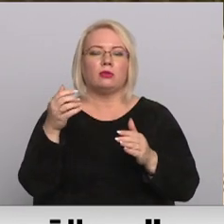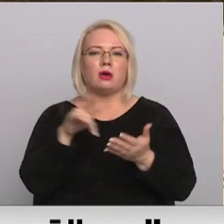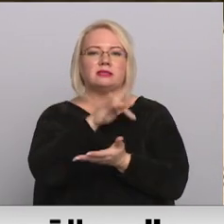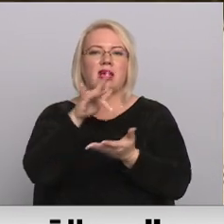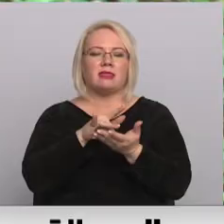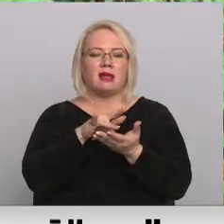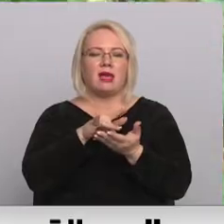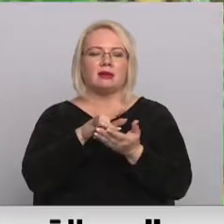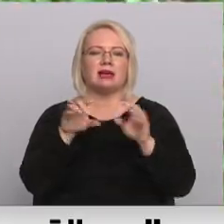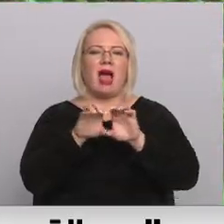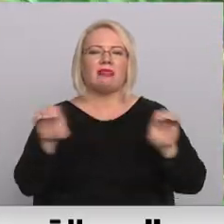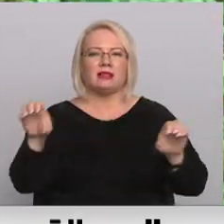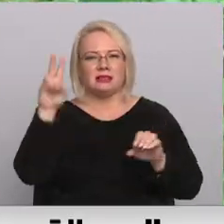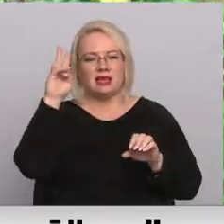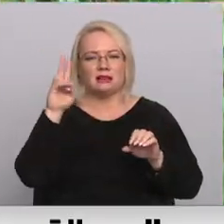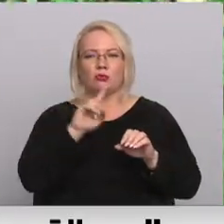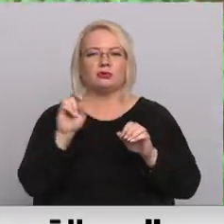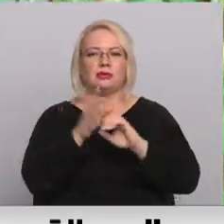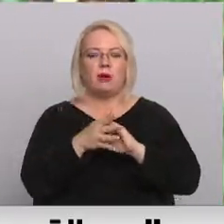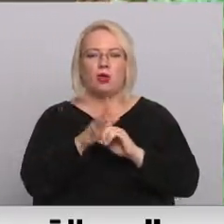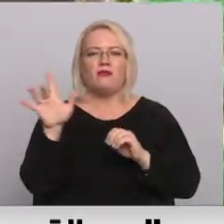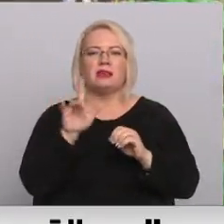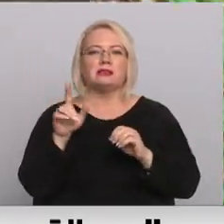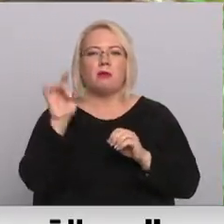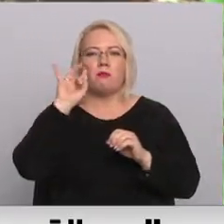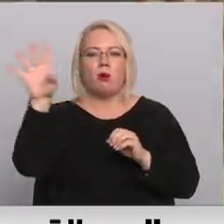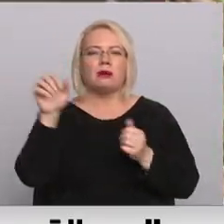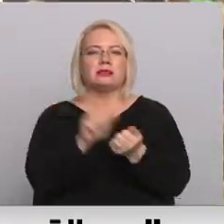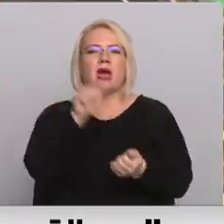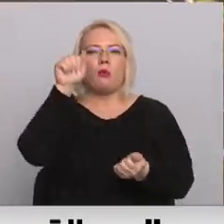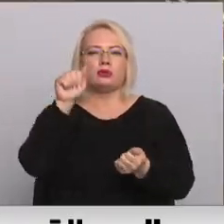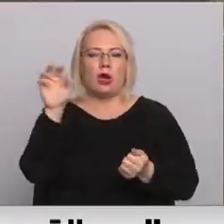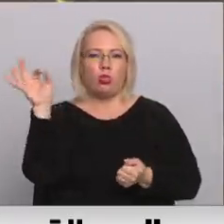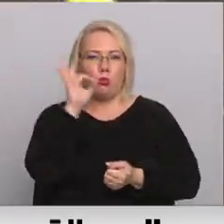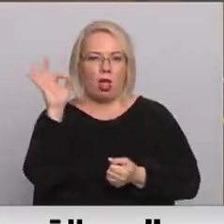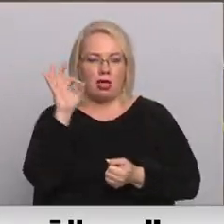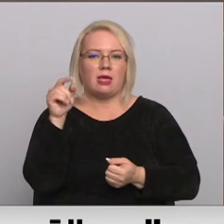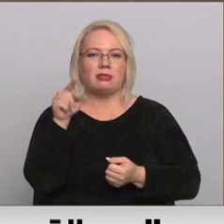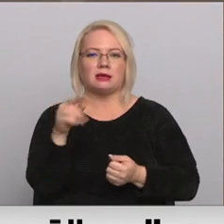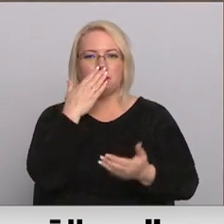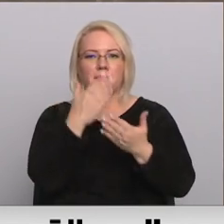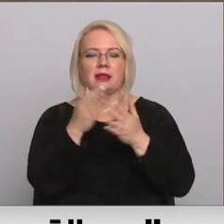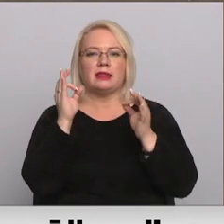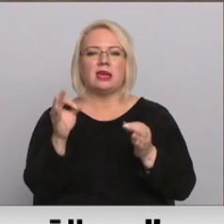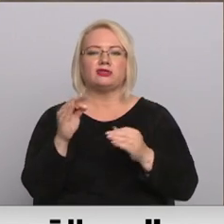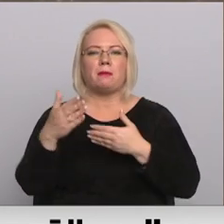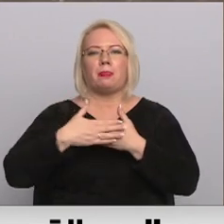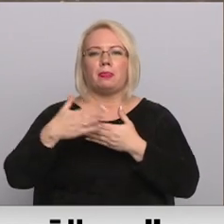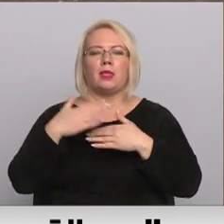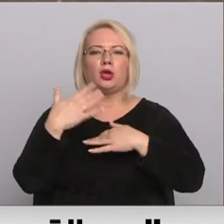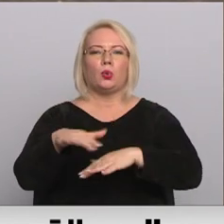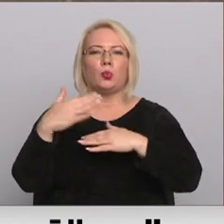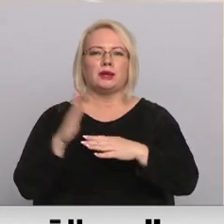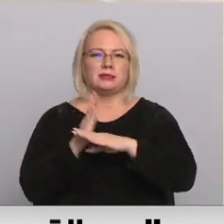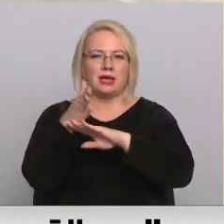kanalizācijas sistēmas, no kurām populārākā ir sausā tolete ar krājtvertni. Īpaši tas ir aksturīgs piejūras ciemtos, viens no